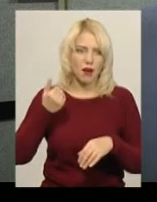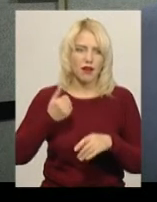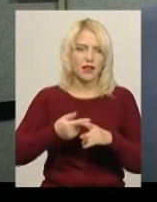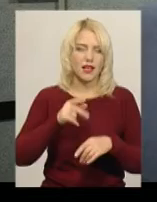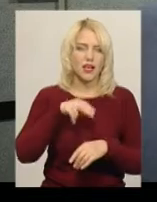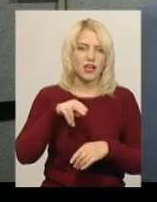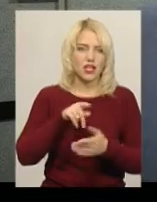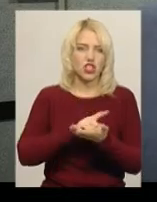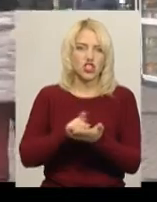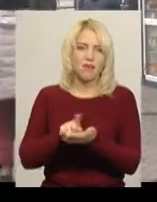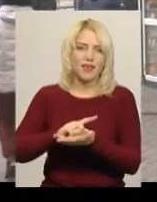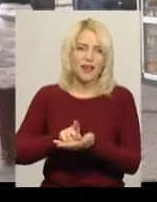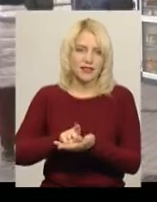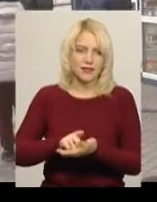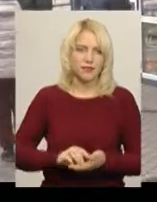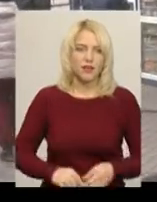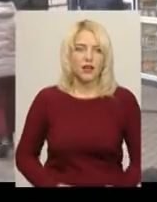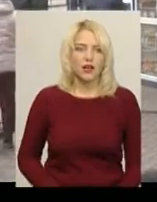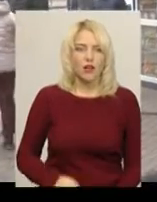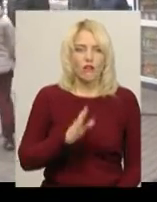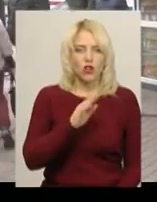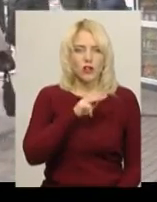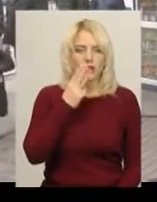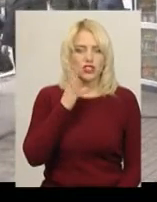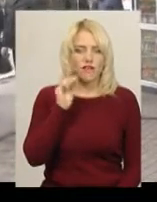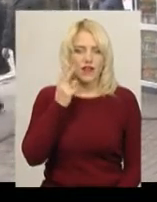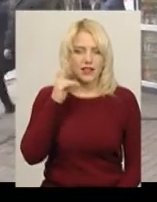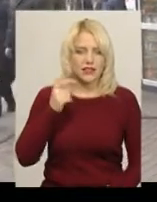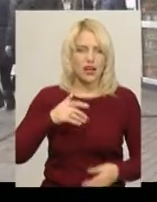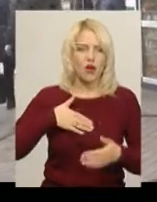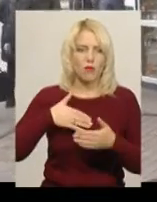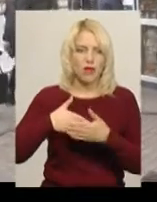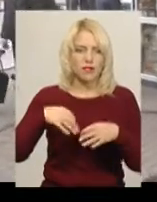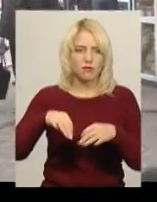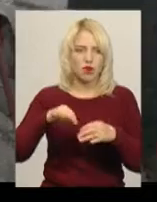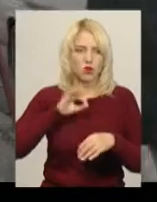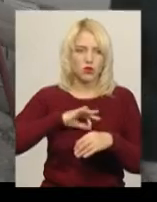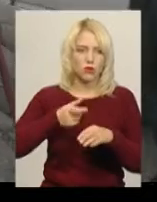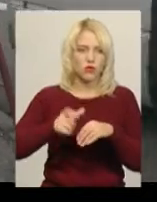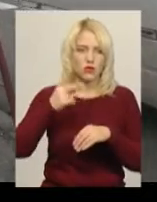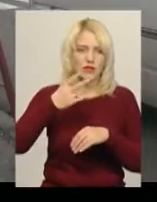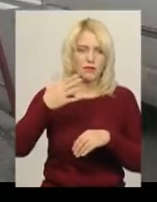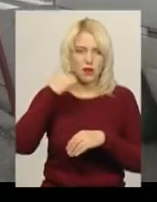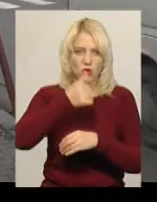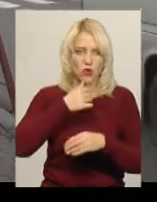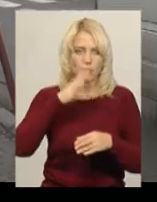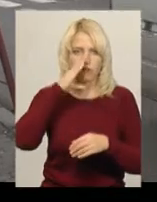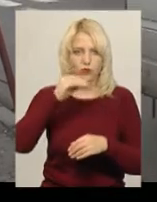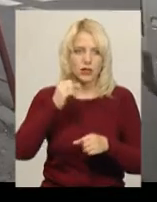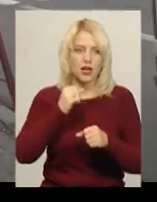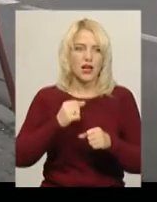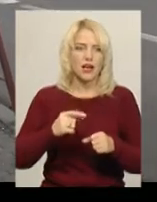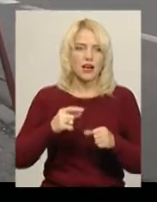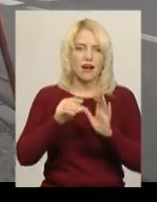GPS-трекерів». Володимир Швець громадським транспортом користується понад 25 років. Каже, маршрутні таксі з